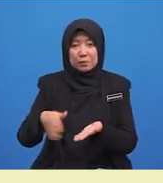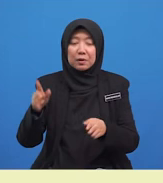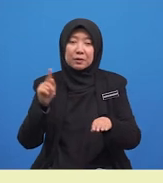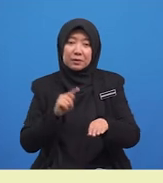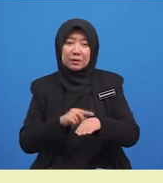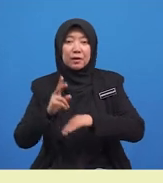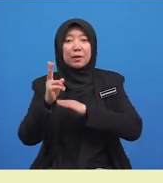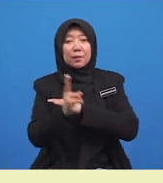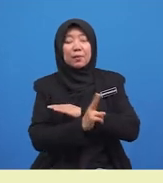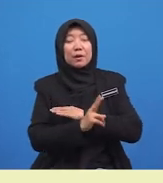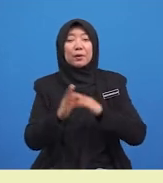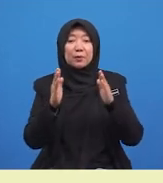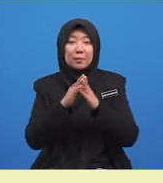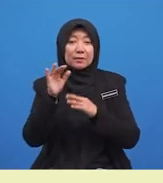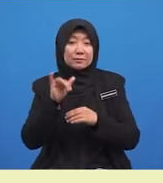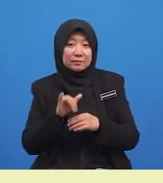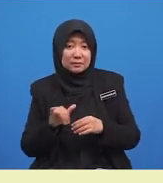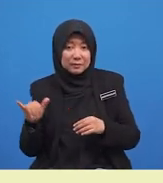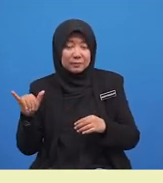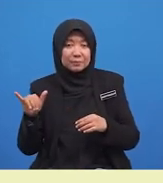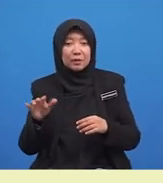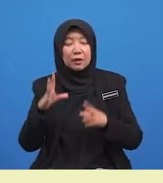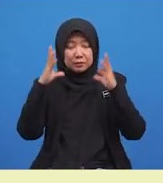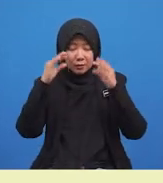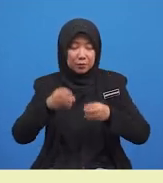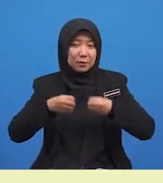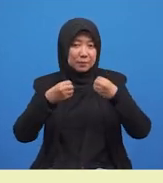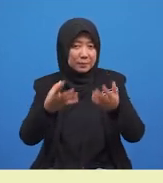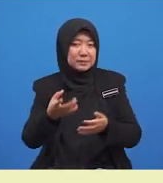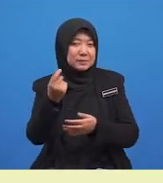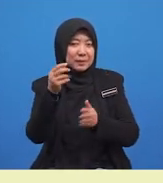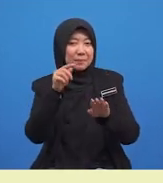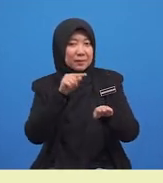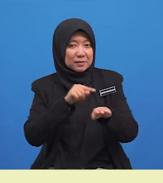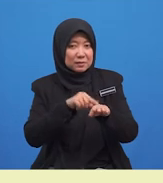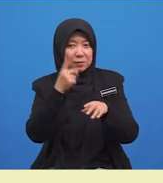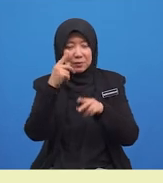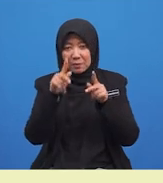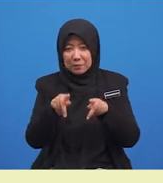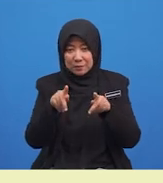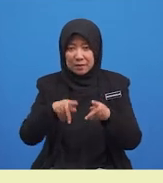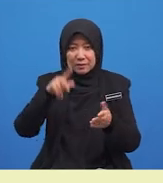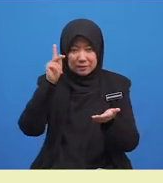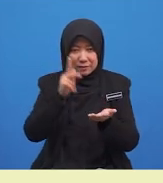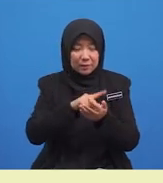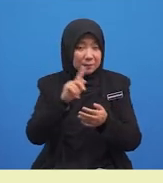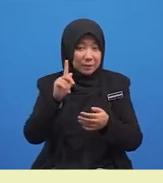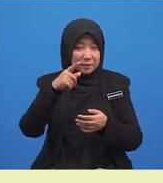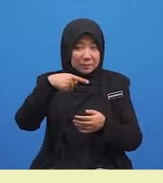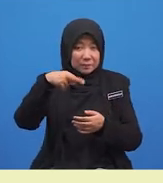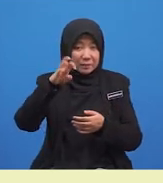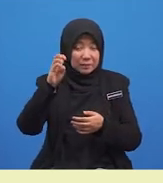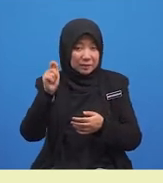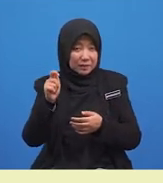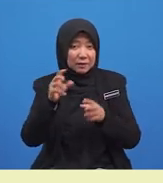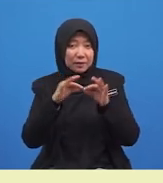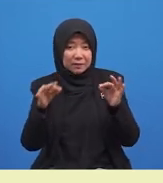halaman rumahnya. Cikgu beri sedikit masa untuk kamu pastikan predikat ayat-ayat tersebut.